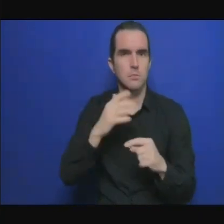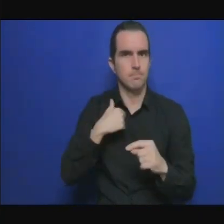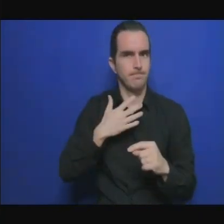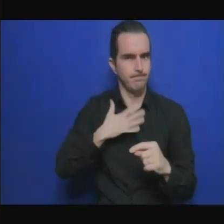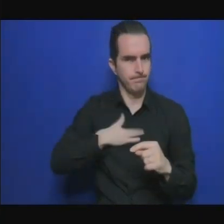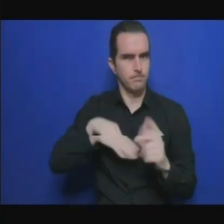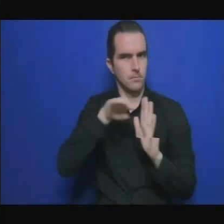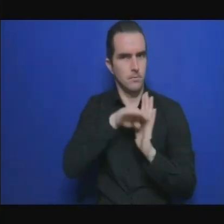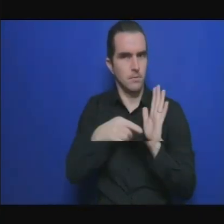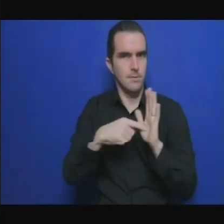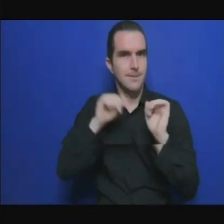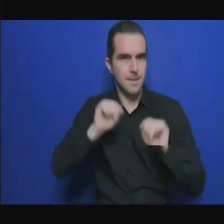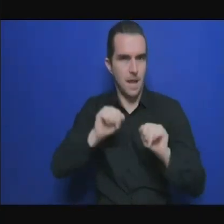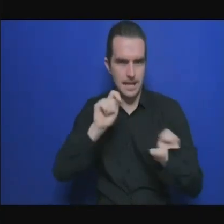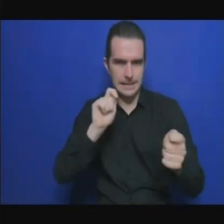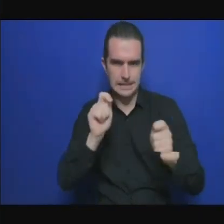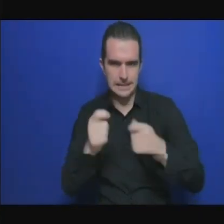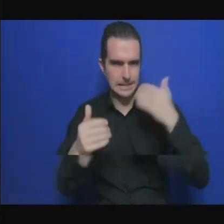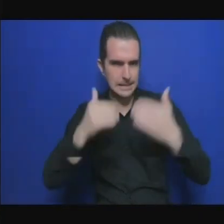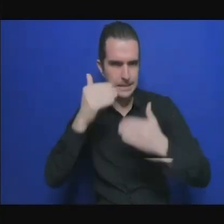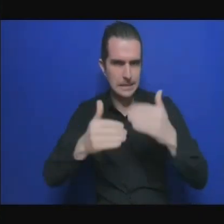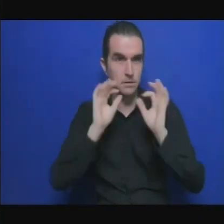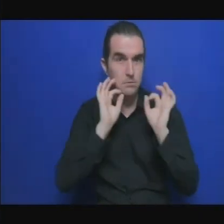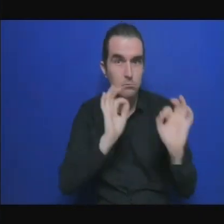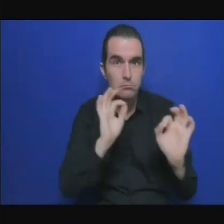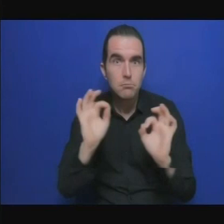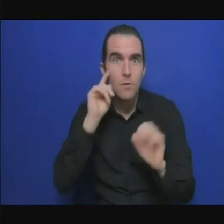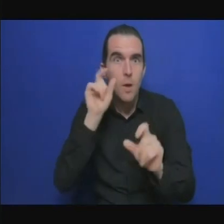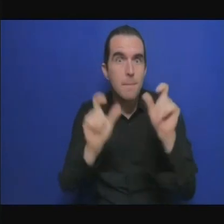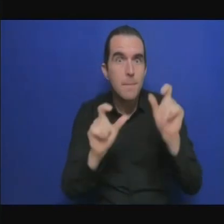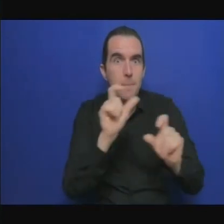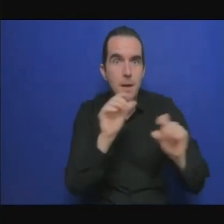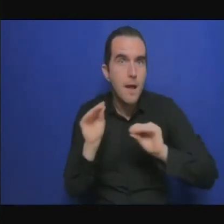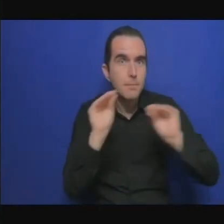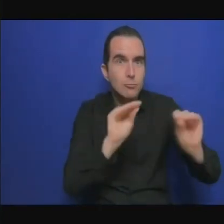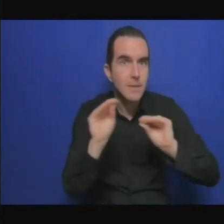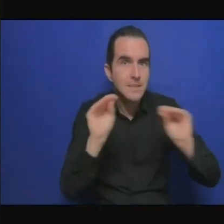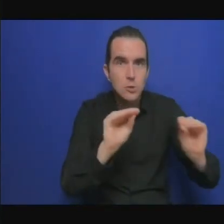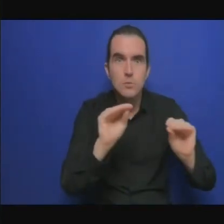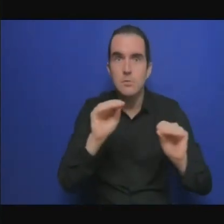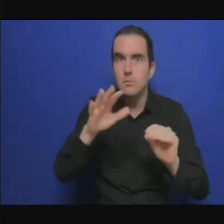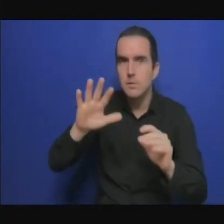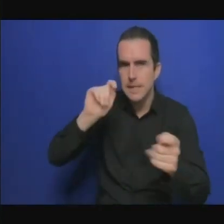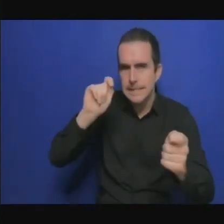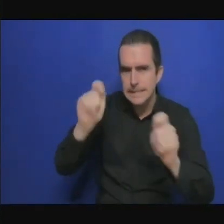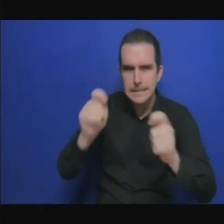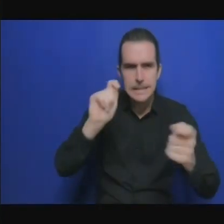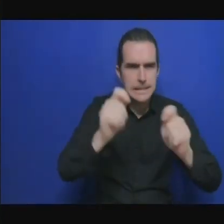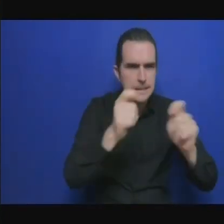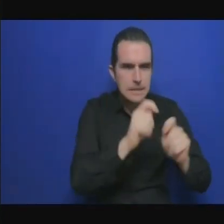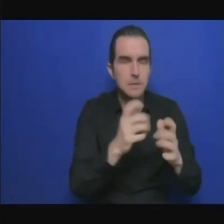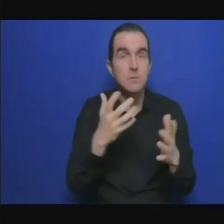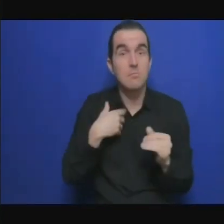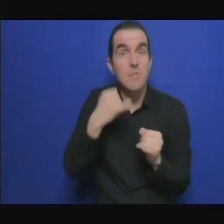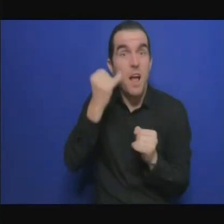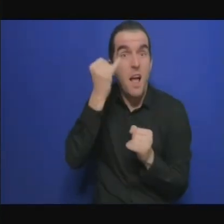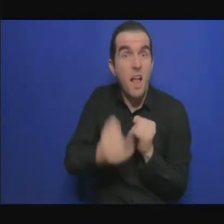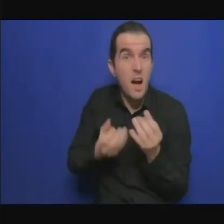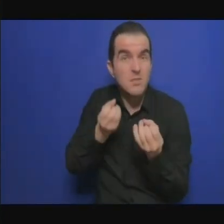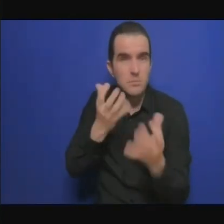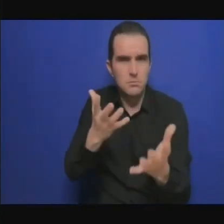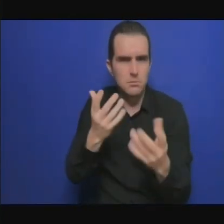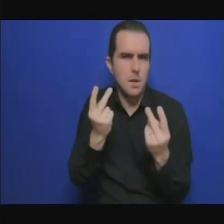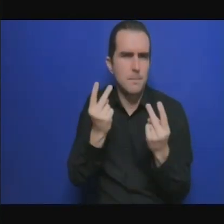millions, plus de 80 millions de personnes dans un futur très proche et qui risque de